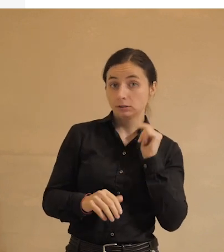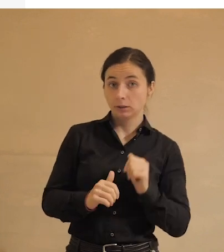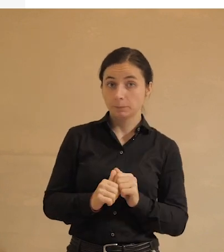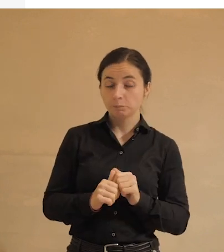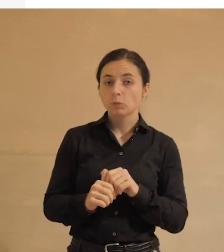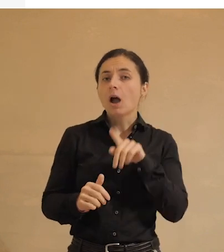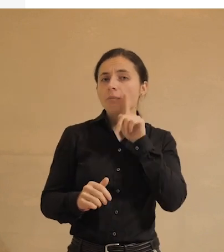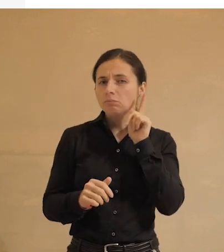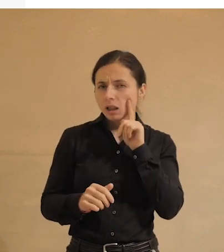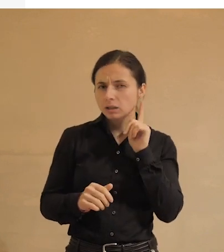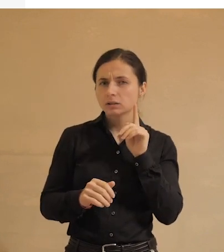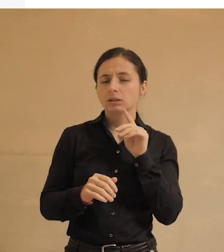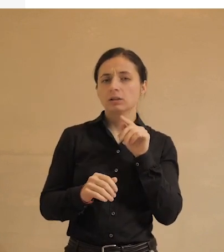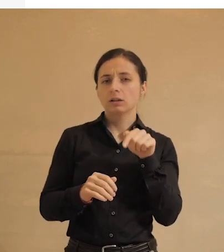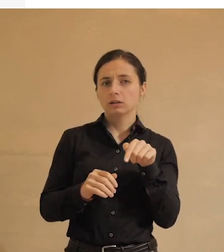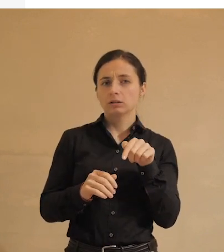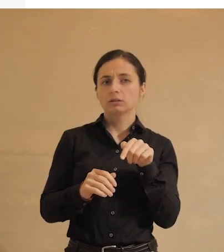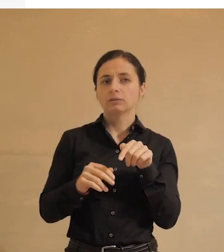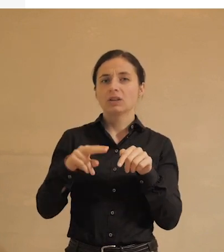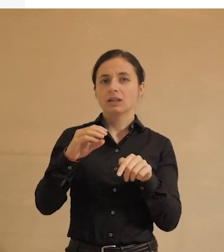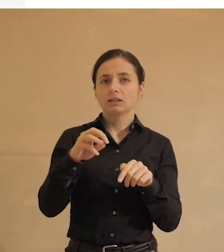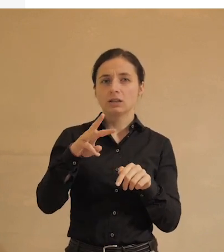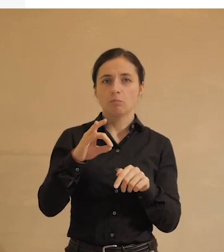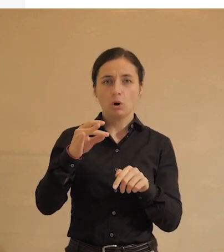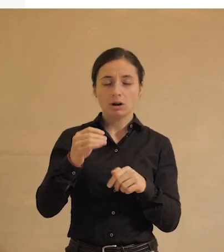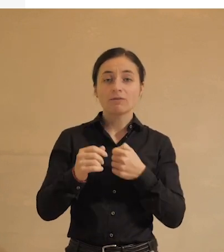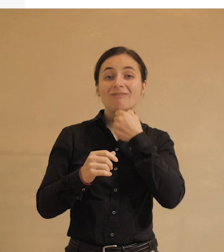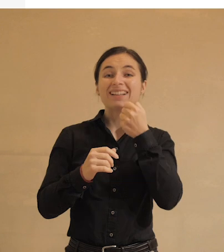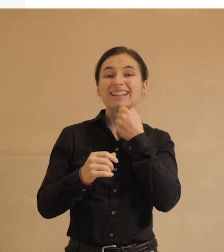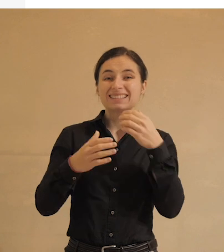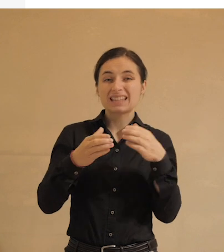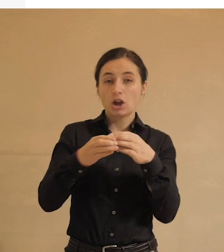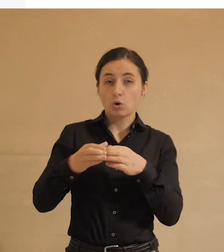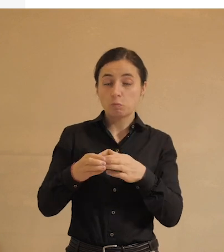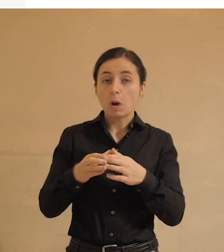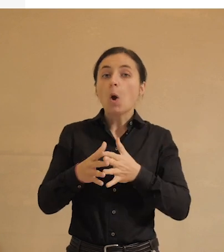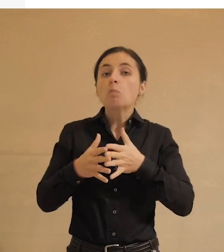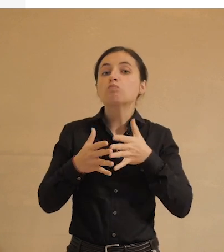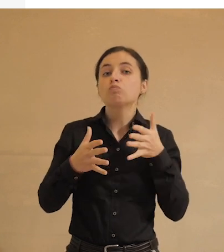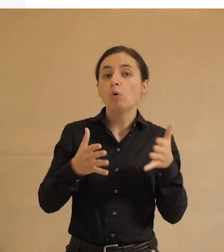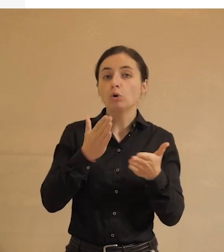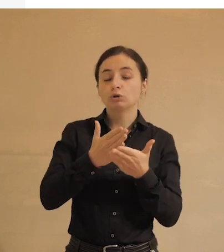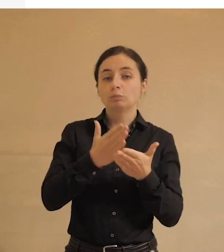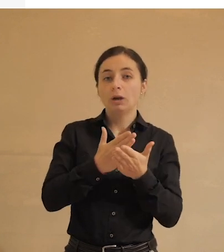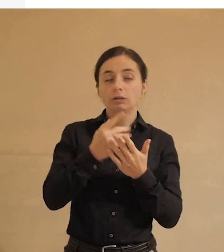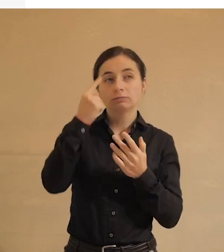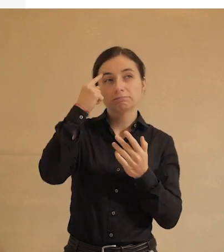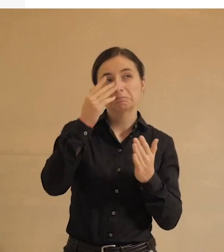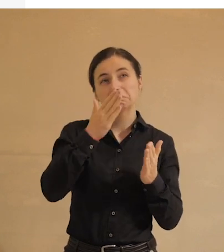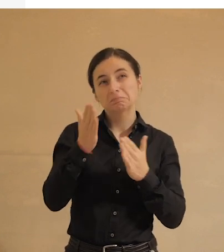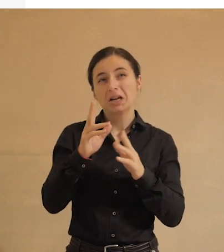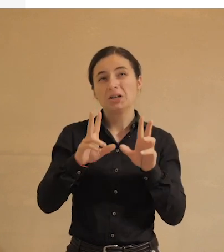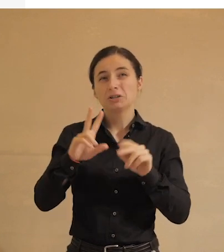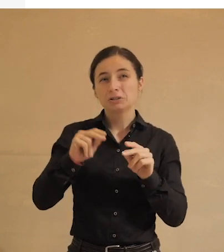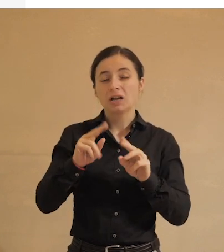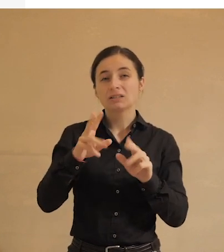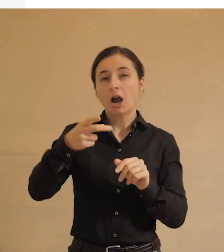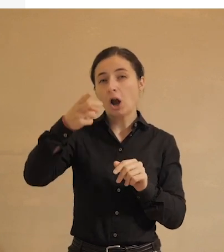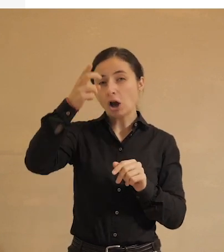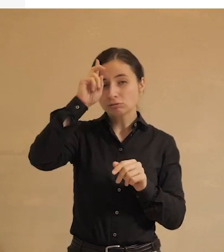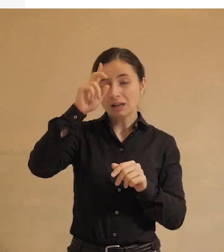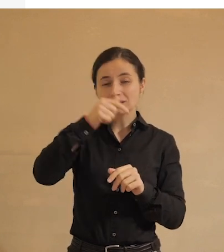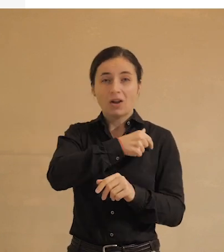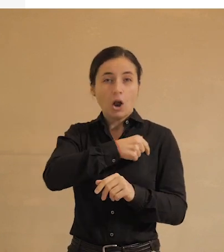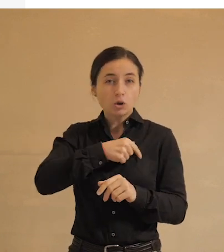молодые демографии, как это называется, возрастные группы, больше имеют склонность считать, что как государственные